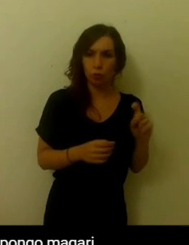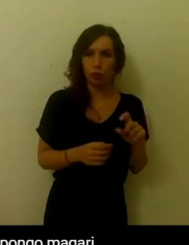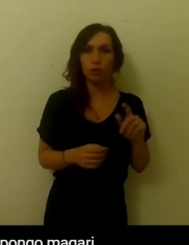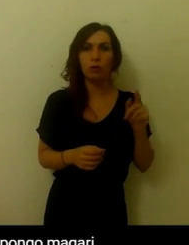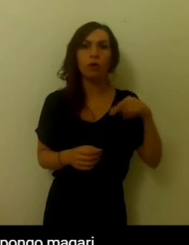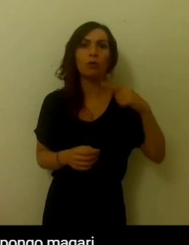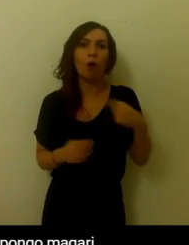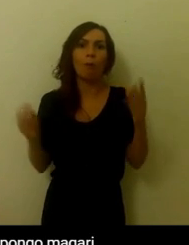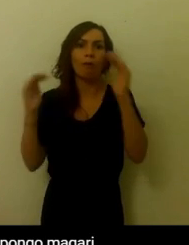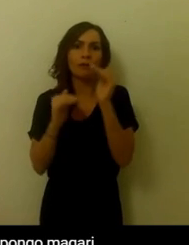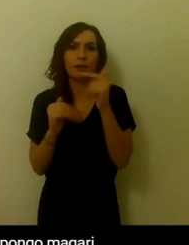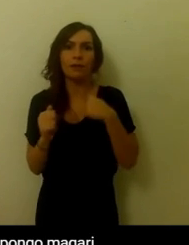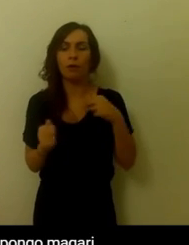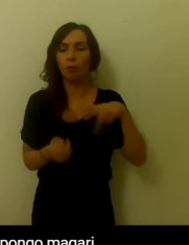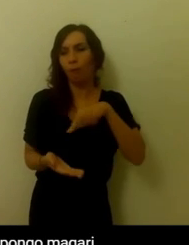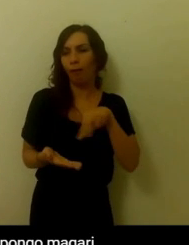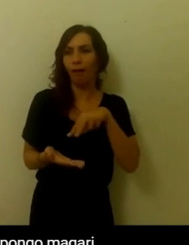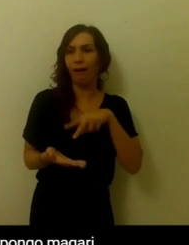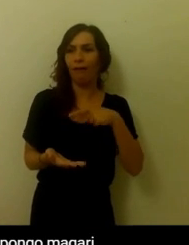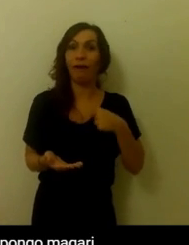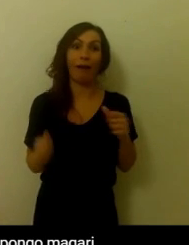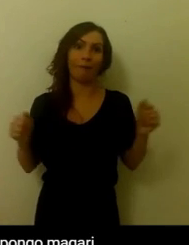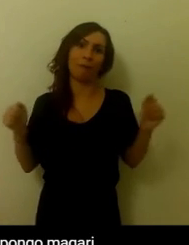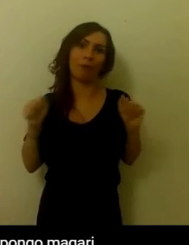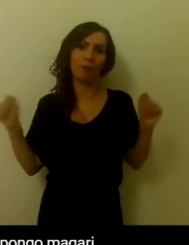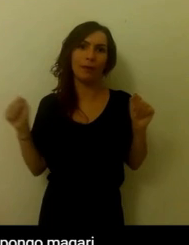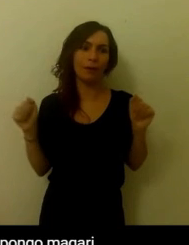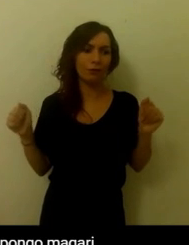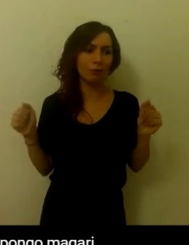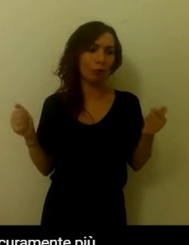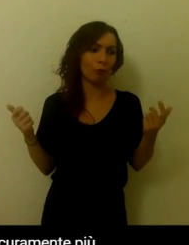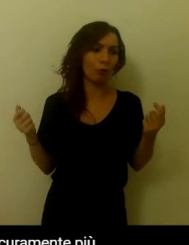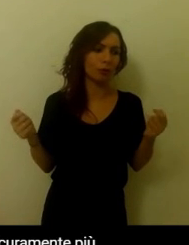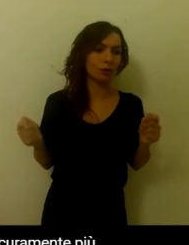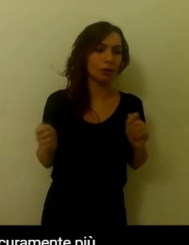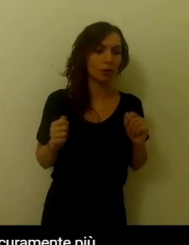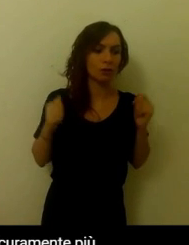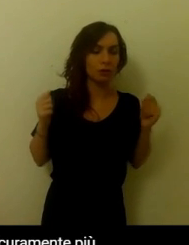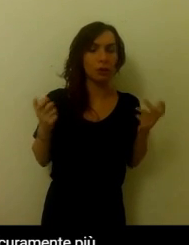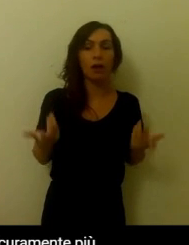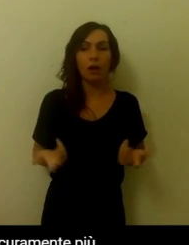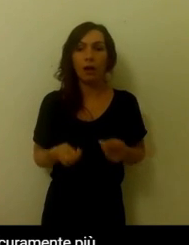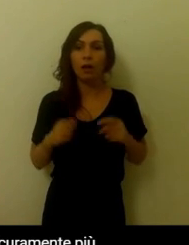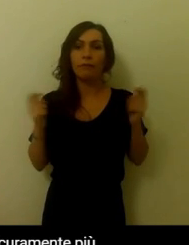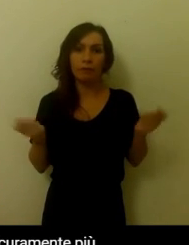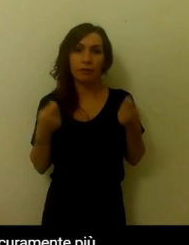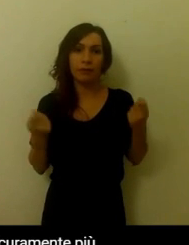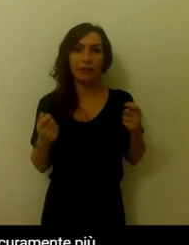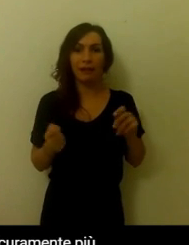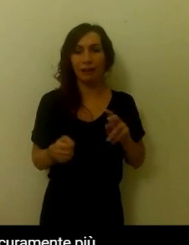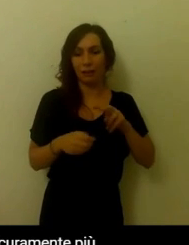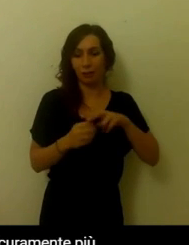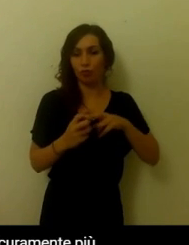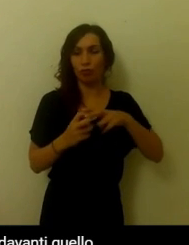allora il quantitativo di movimento a cui sottopongo magari un ginocchio sensibile o che prova dolore